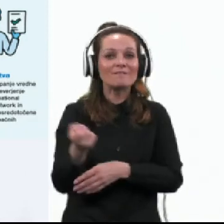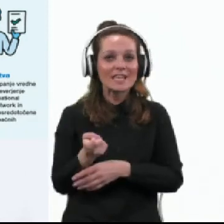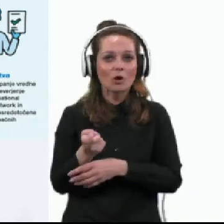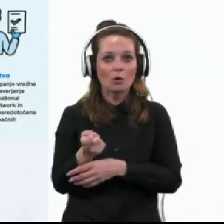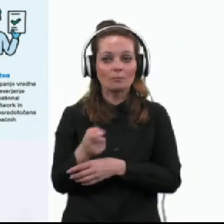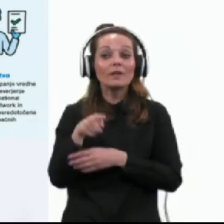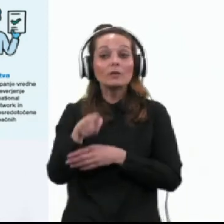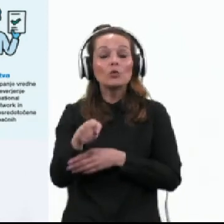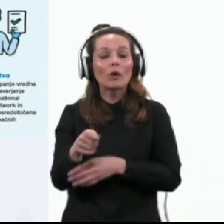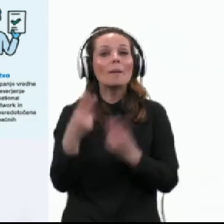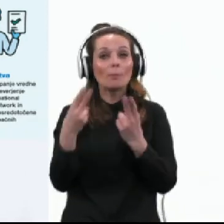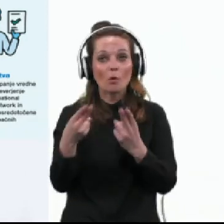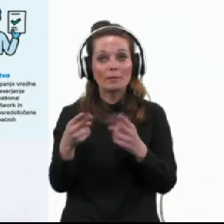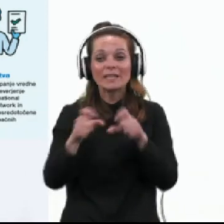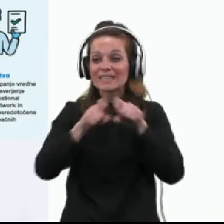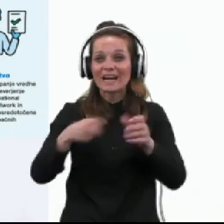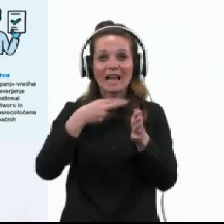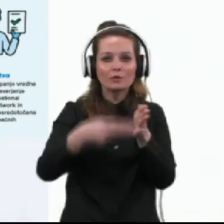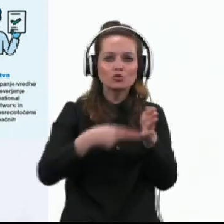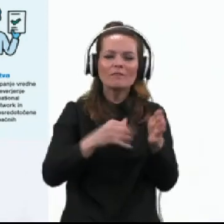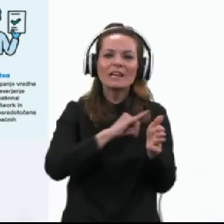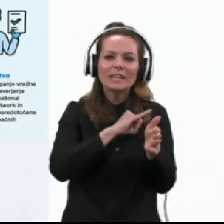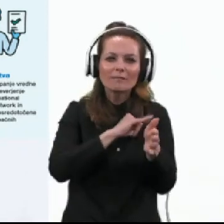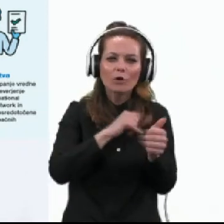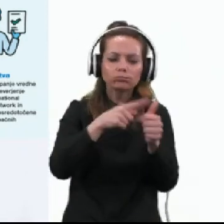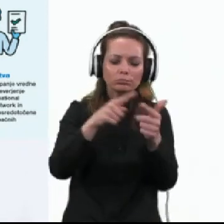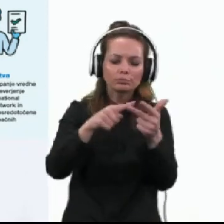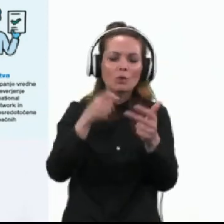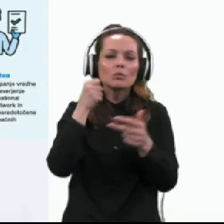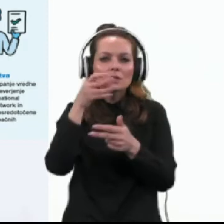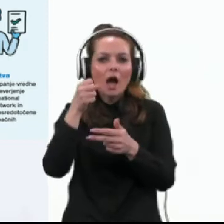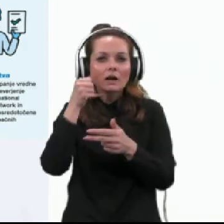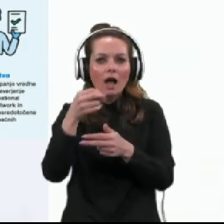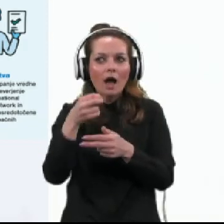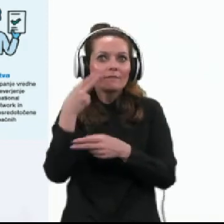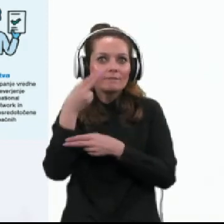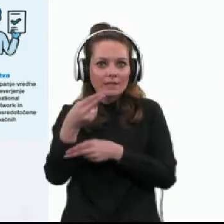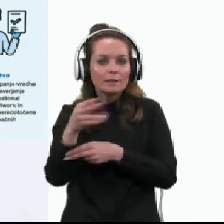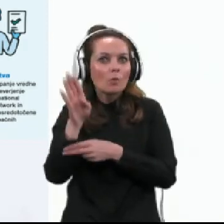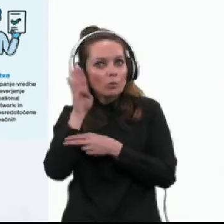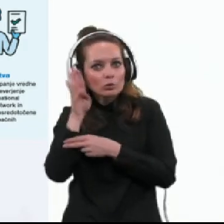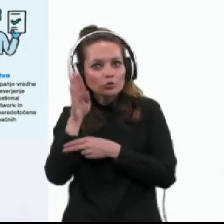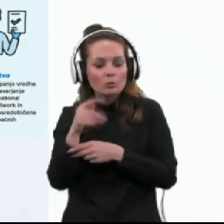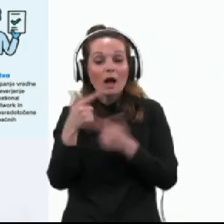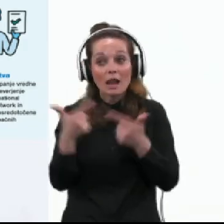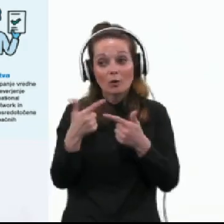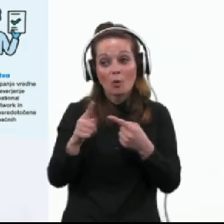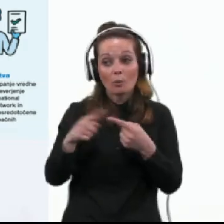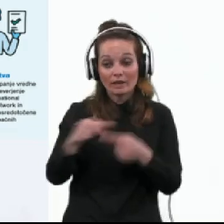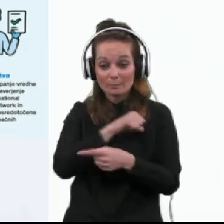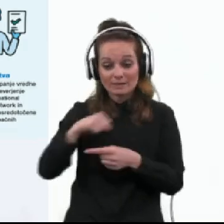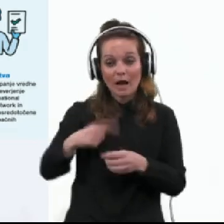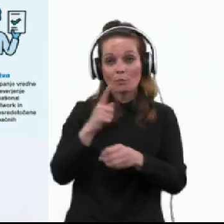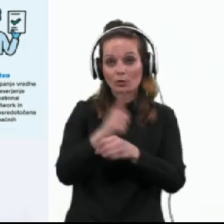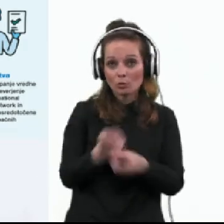Pri tem pa je pomembno, da zaradi številnih informacij, ki smo jih vsakodnevno izpostavljeni, znamo presojati ali gre